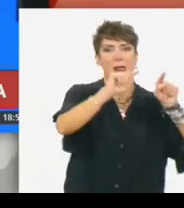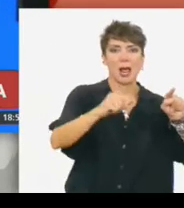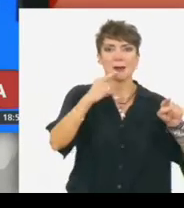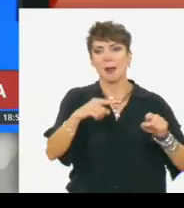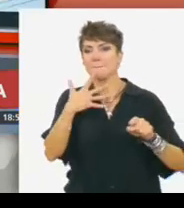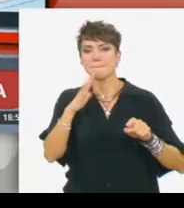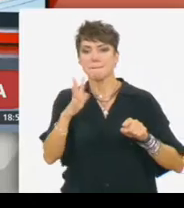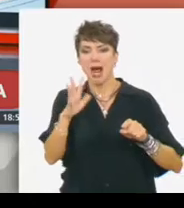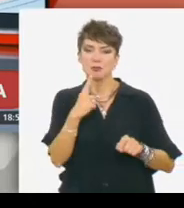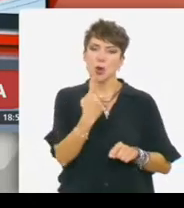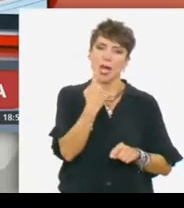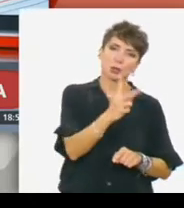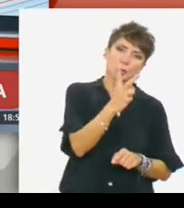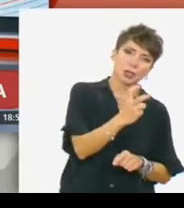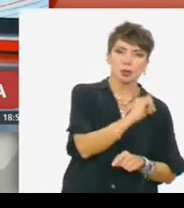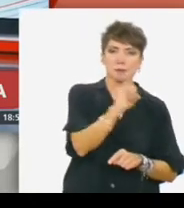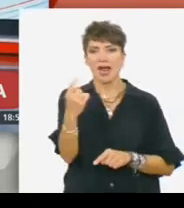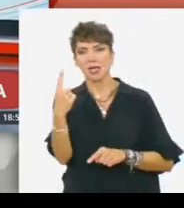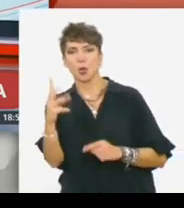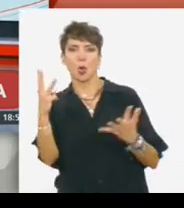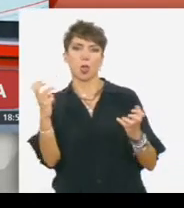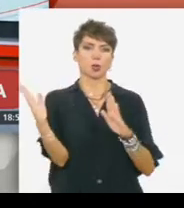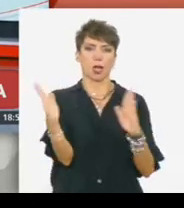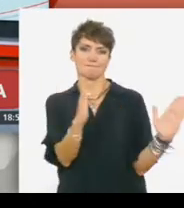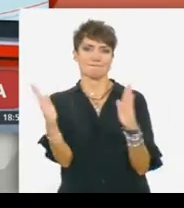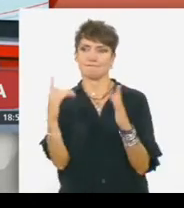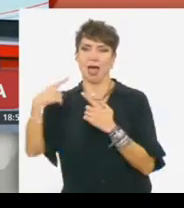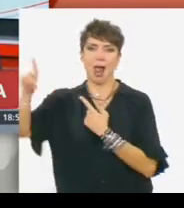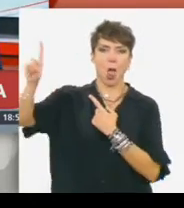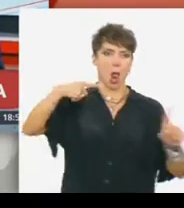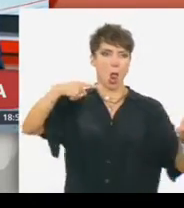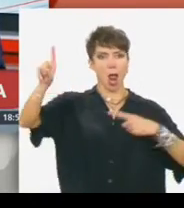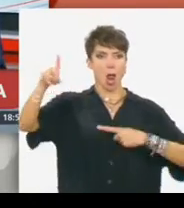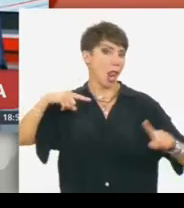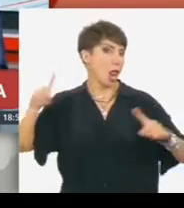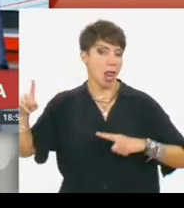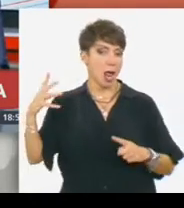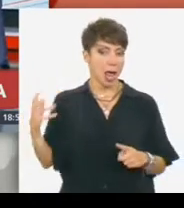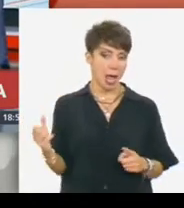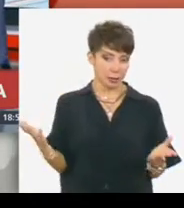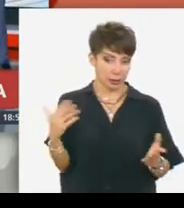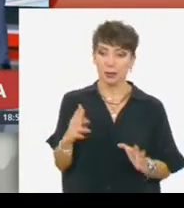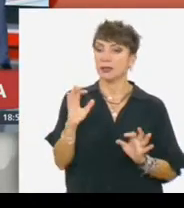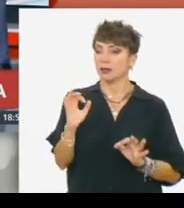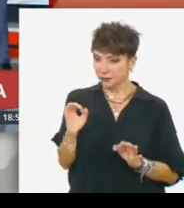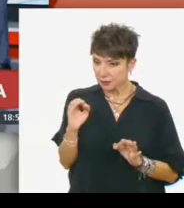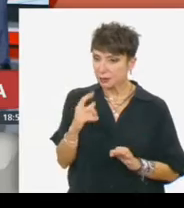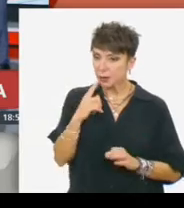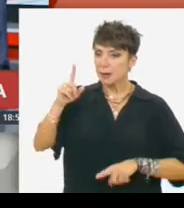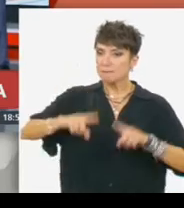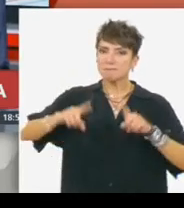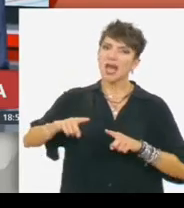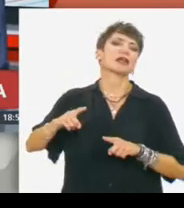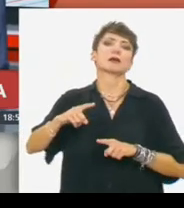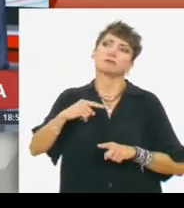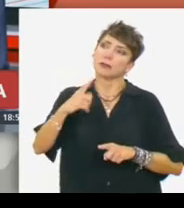ευρώ και 180 ευρώ. Με αρκετά περιπτώσεις είναι αλήθεια. Να πηγαίνει να καθέται στη χαμηλή τιμή στα περισσότερα